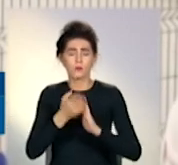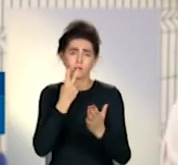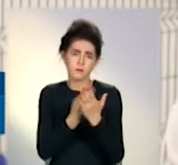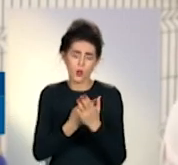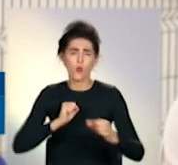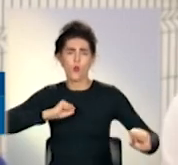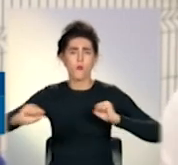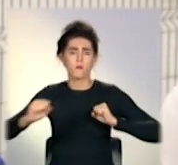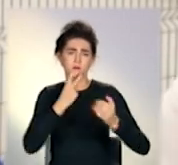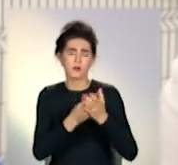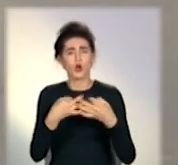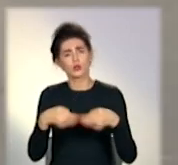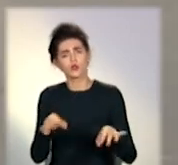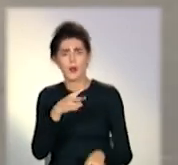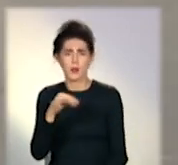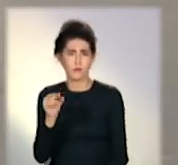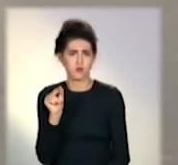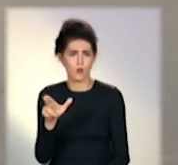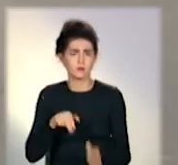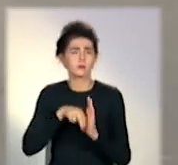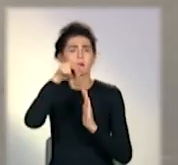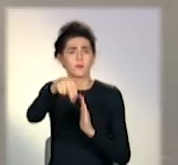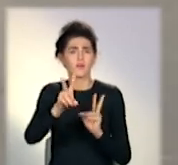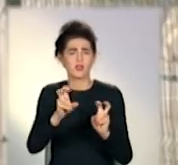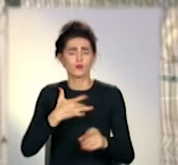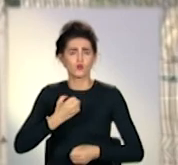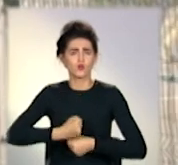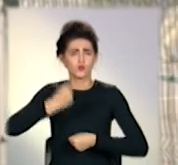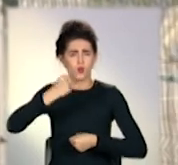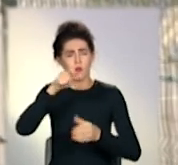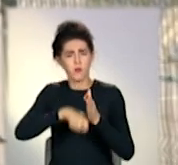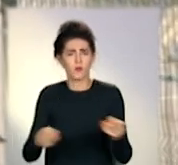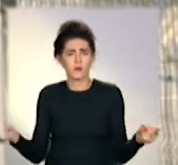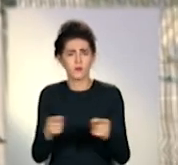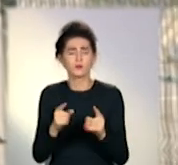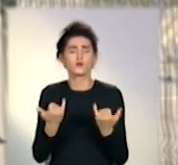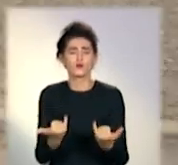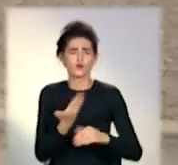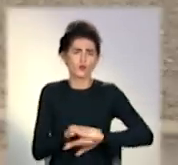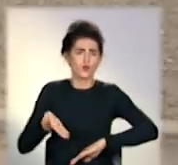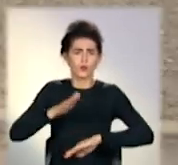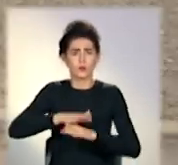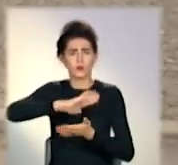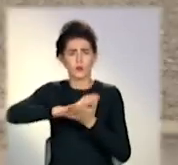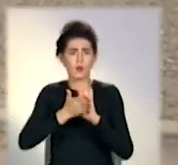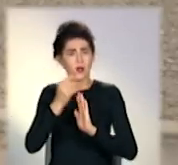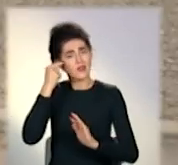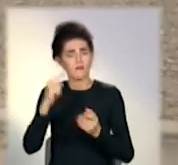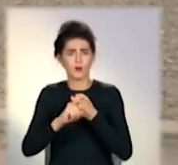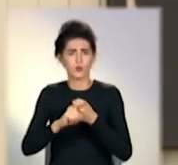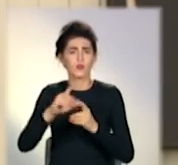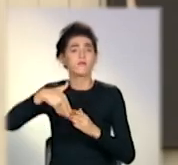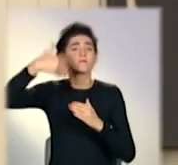приймає рішення на пропуск таких громадян. Такі жорсткі обмеження запровадили через складну ситуацію з коронавірусом на тому боці.